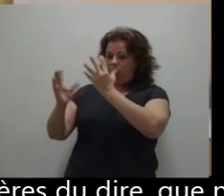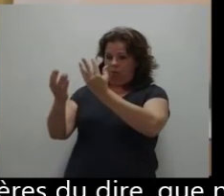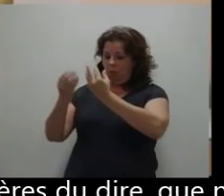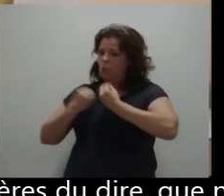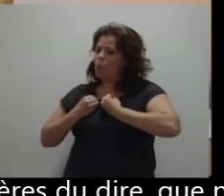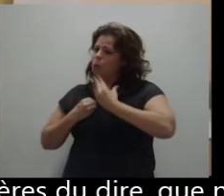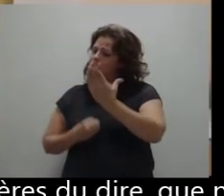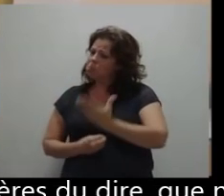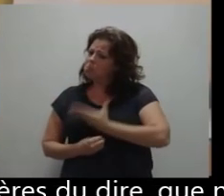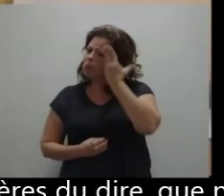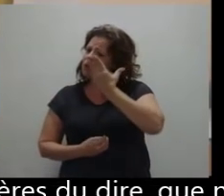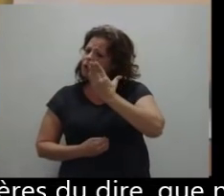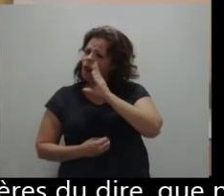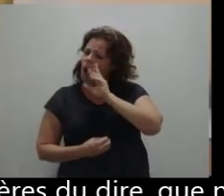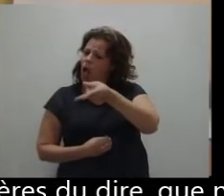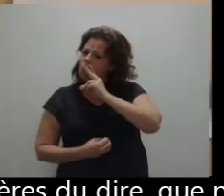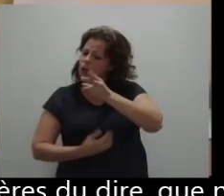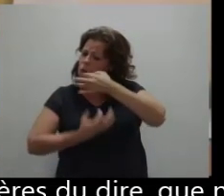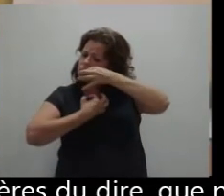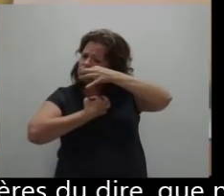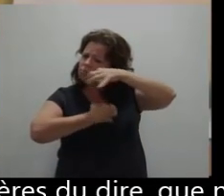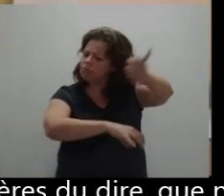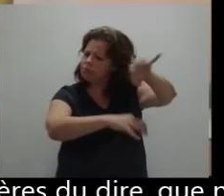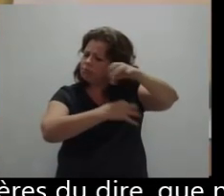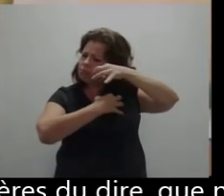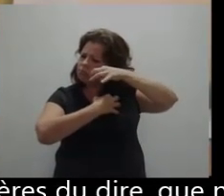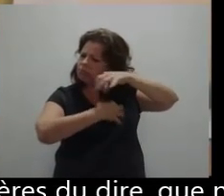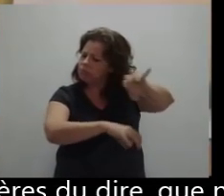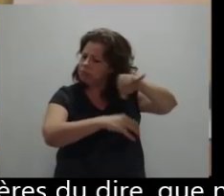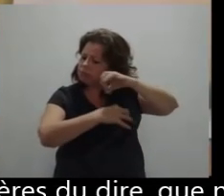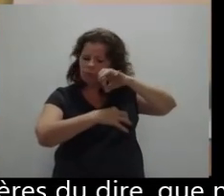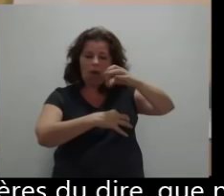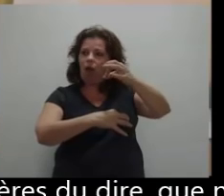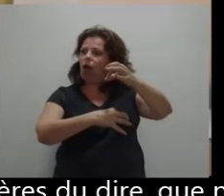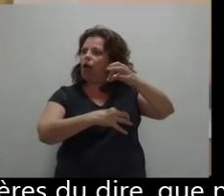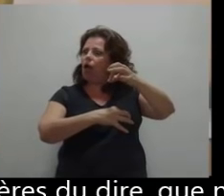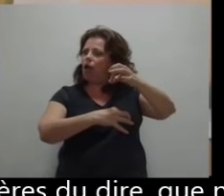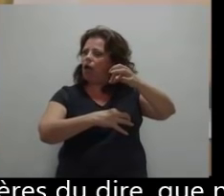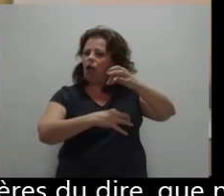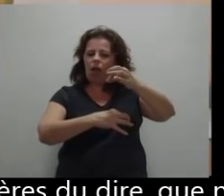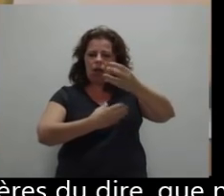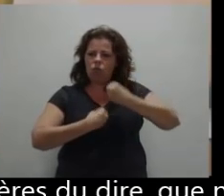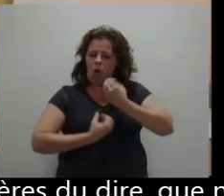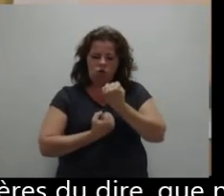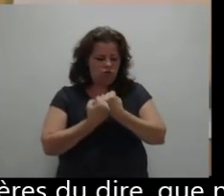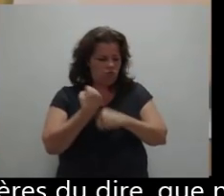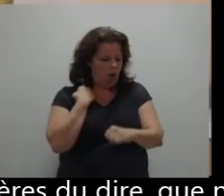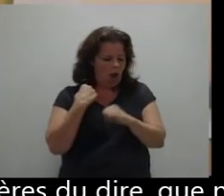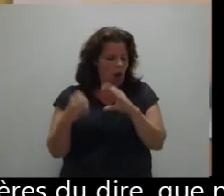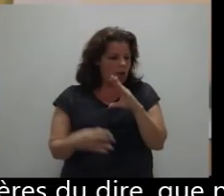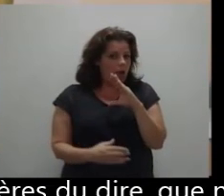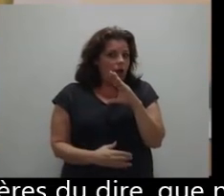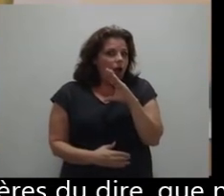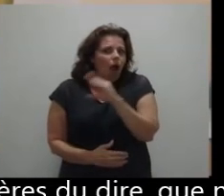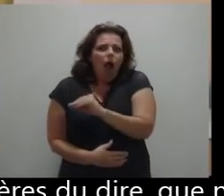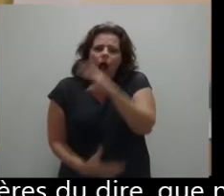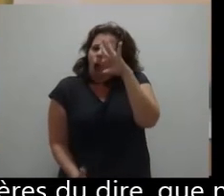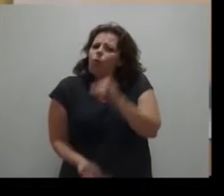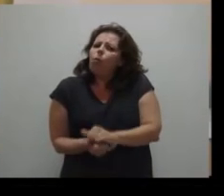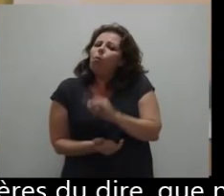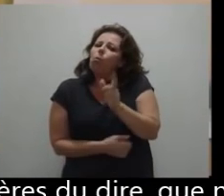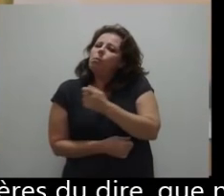pulsionnelles familières du dire que nous cherchons à faire taire à notre insu